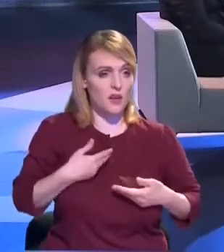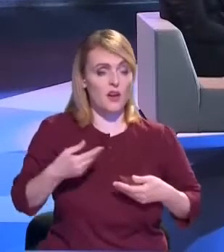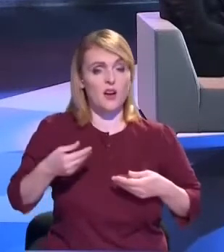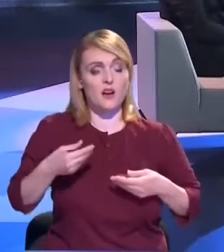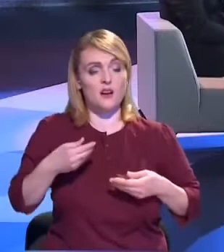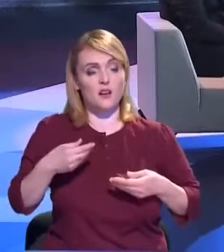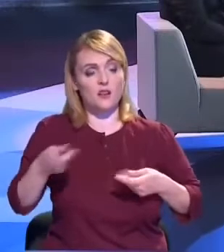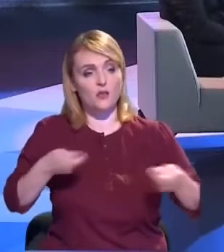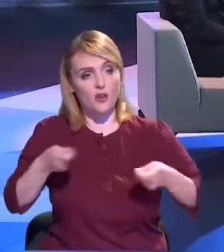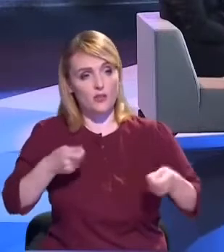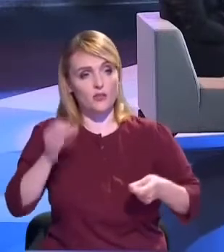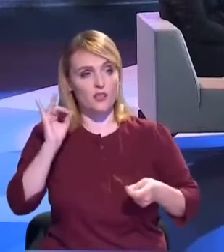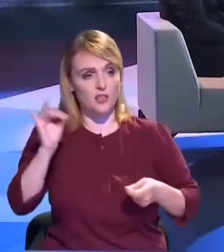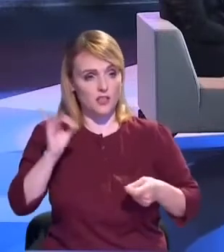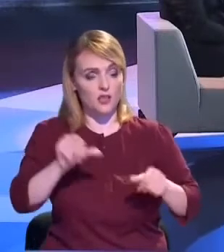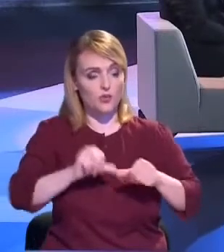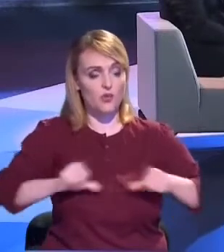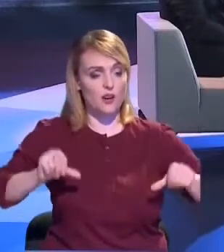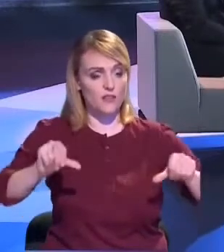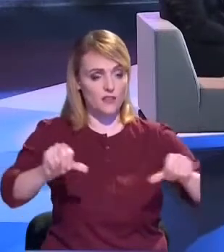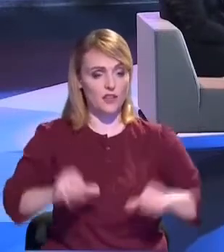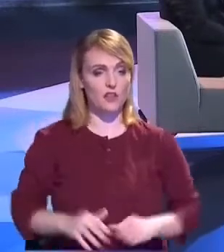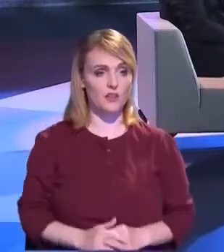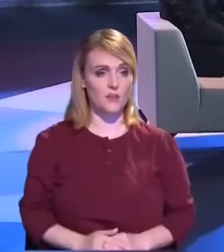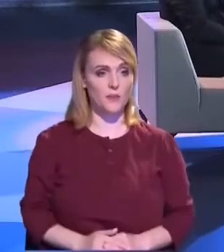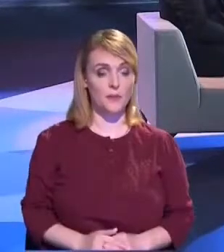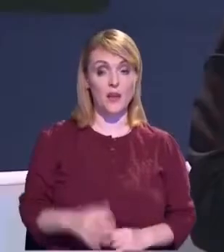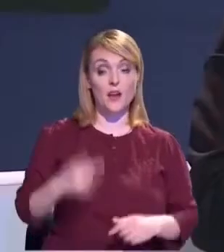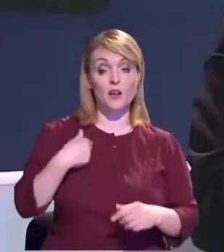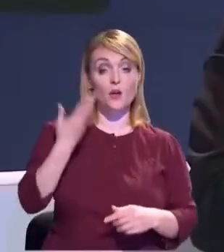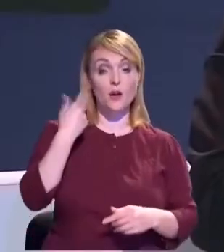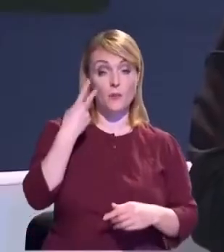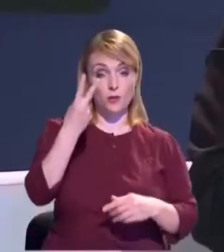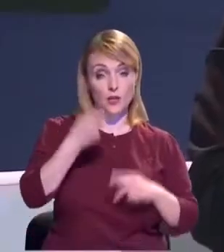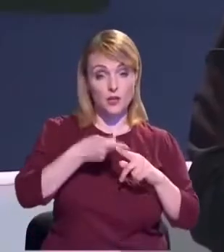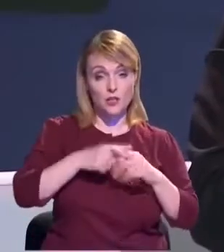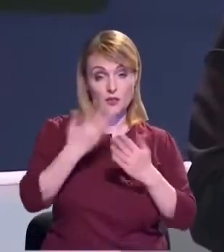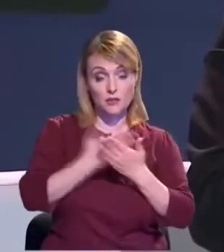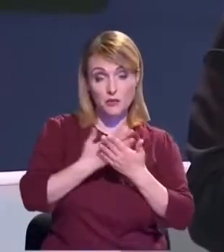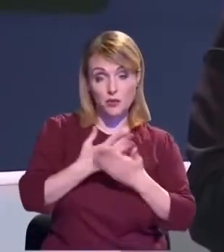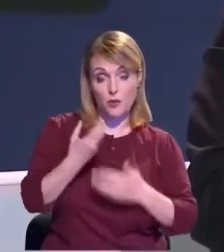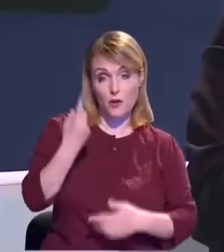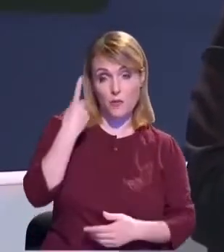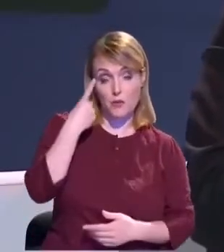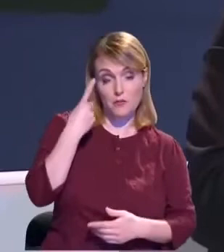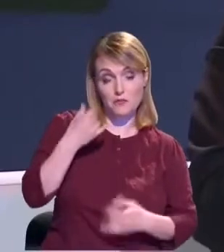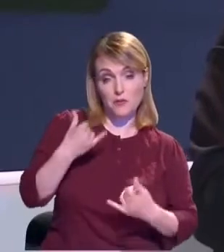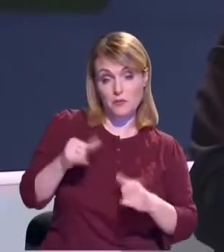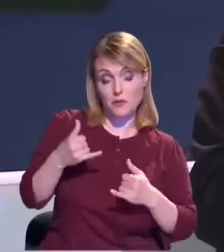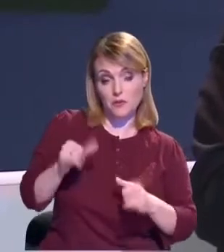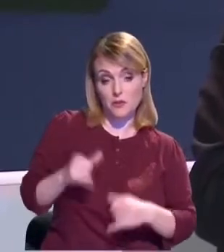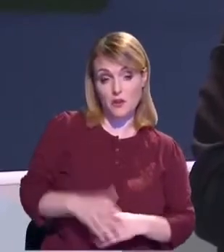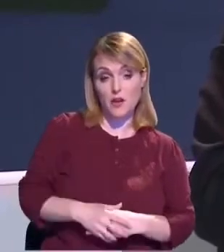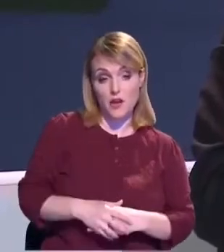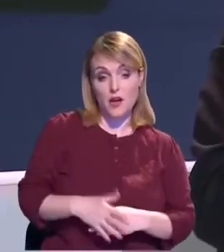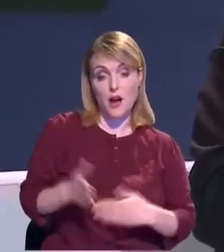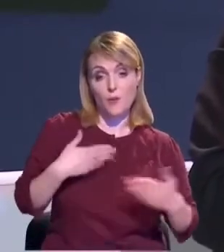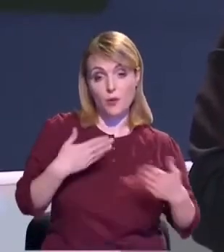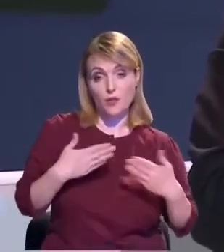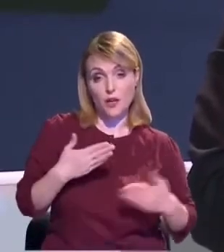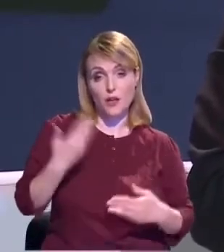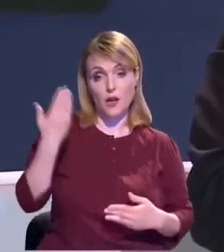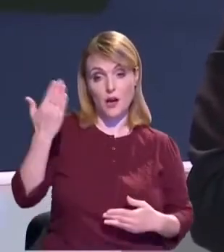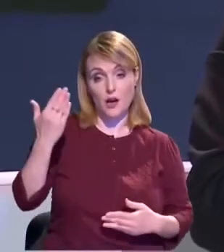conectare. Sincer să vă spun, acest interviu un pic m-a pus pe gânduri, pentru că este un pic stran, e abordarea domnului Ghețivu, care